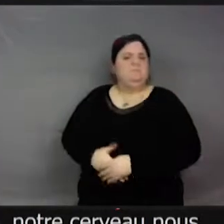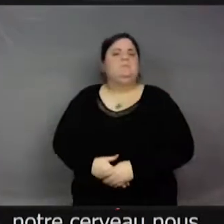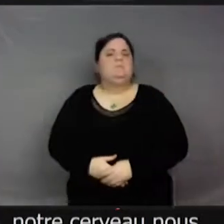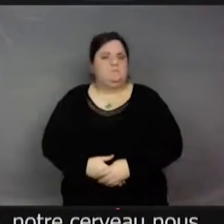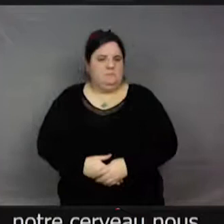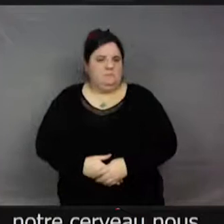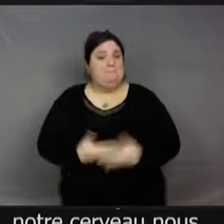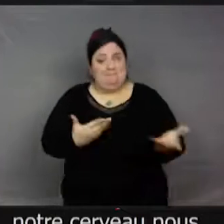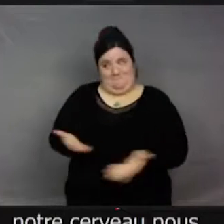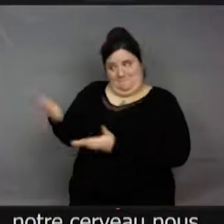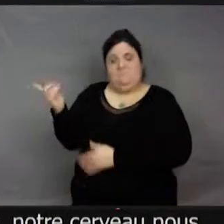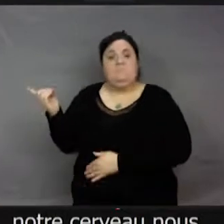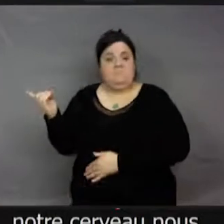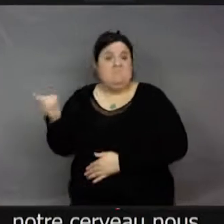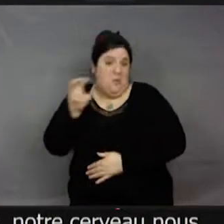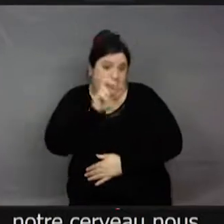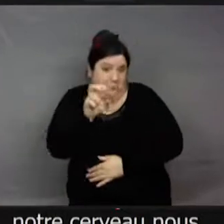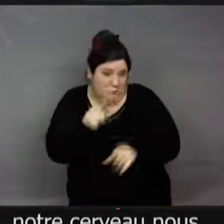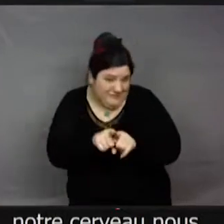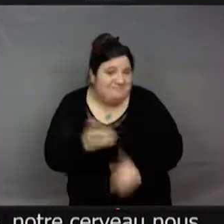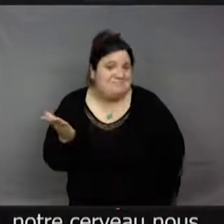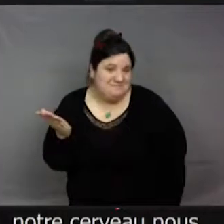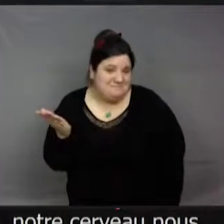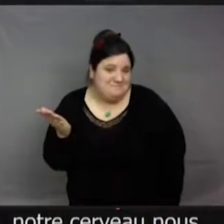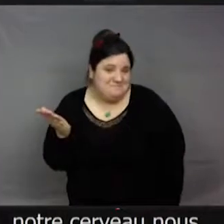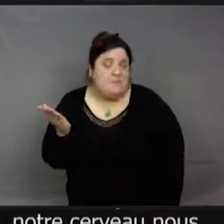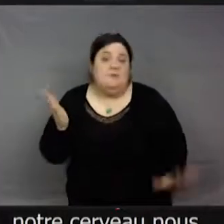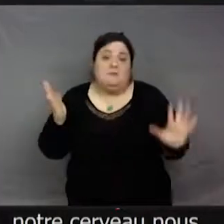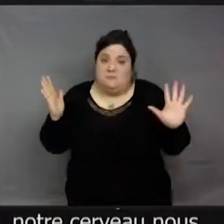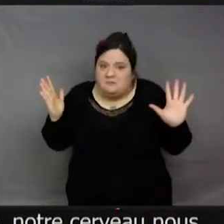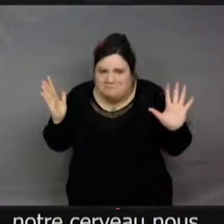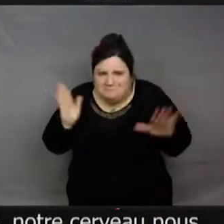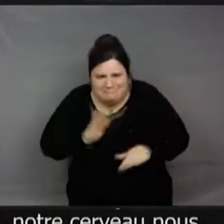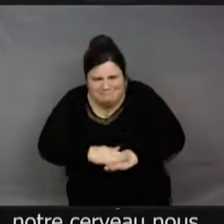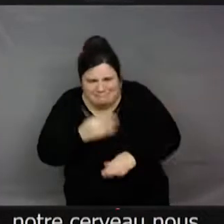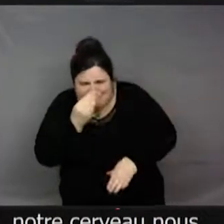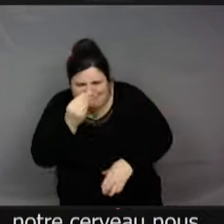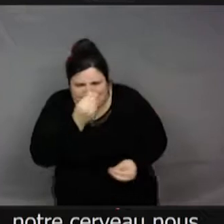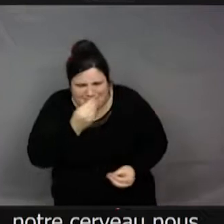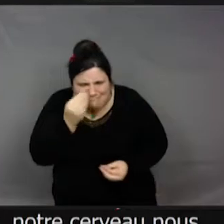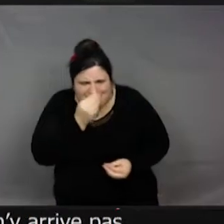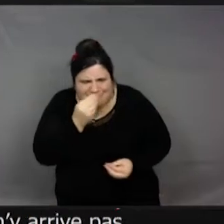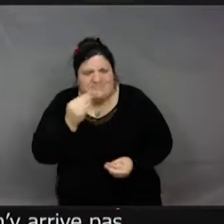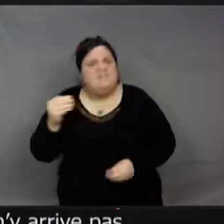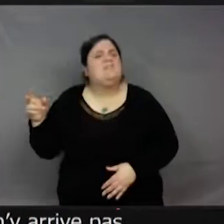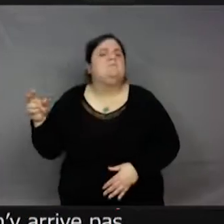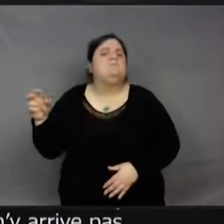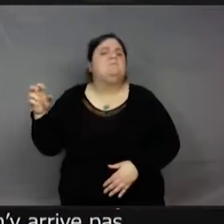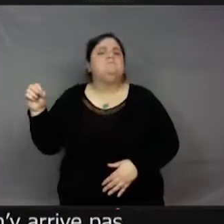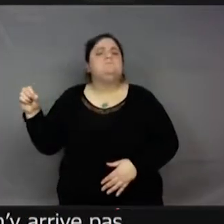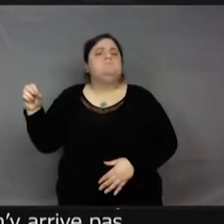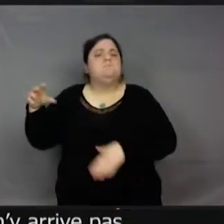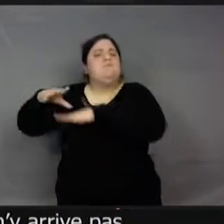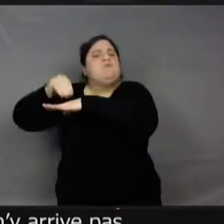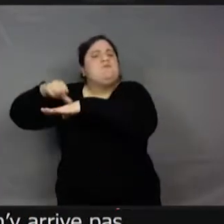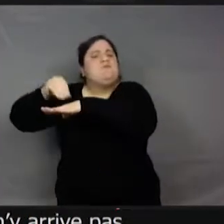bouton, ça, c'est aussi une mouche, évidemment, alors que pourtant, on aurait eu envie de dire que c'était le bourdon terrestre un peu classique, celui avec les fesses blanches qui